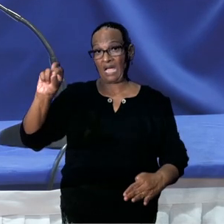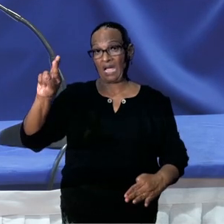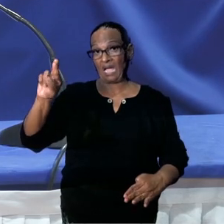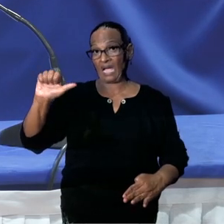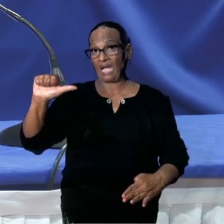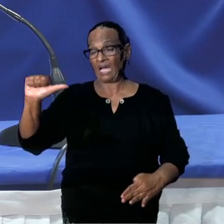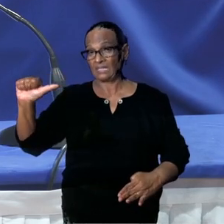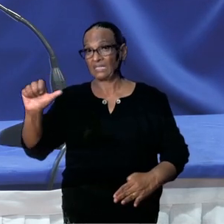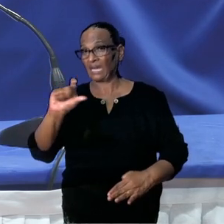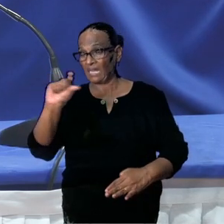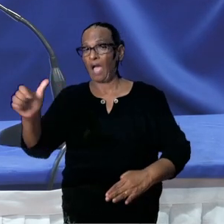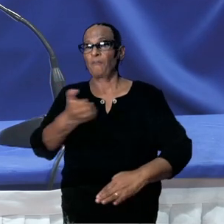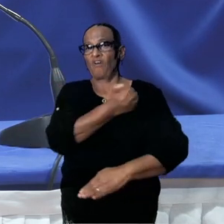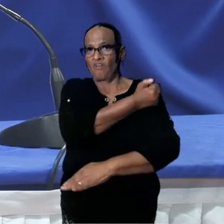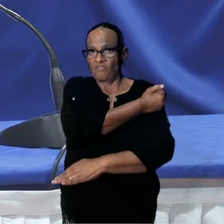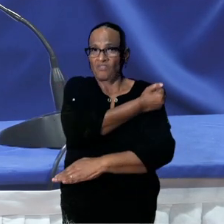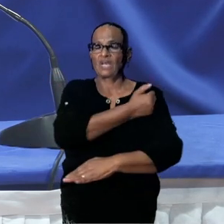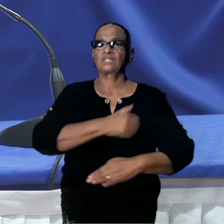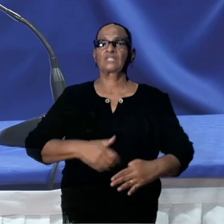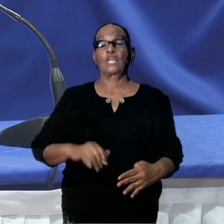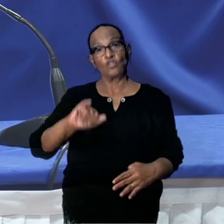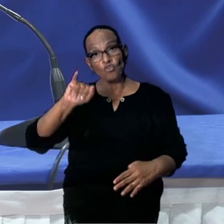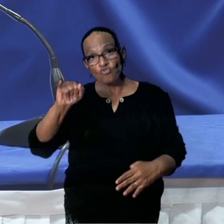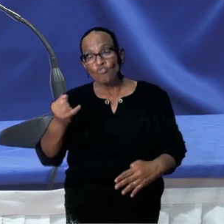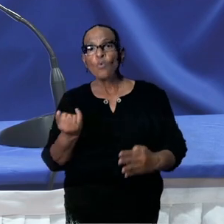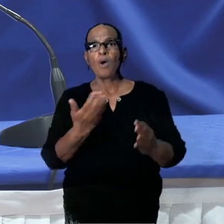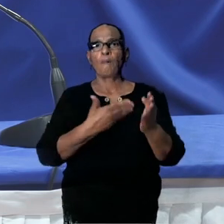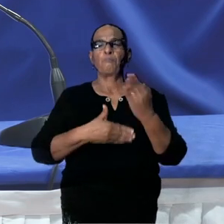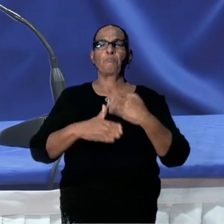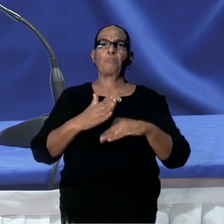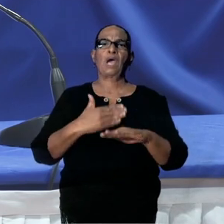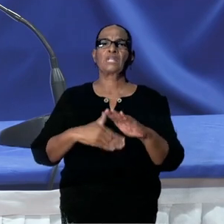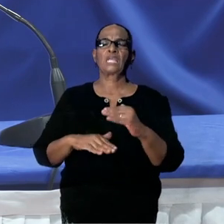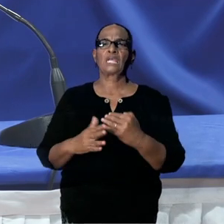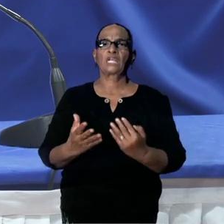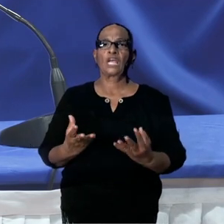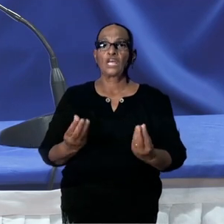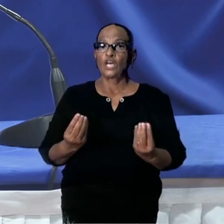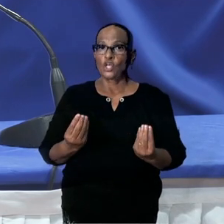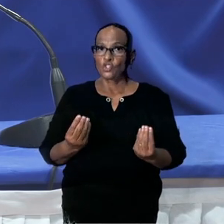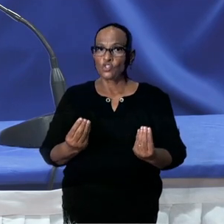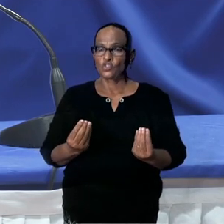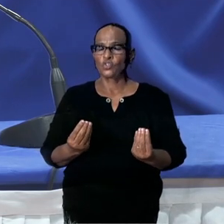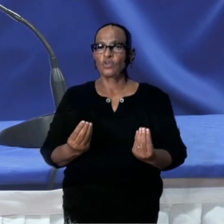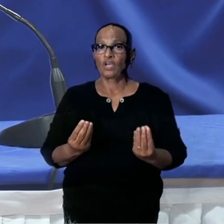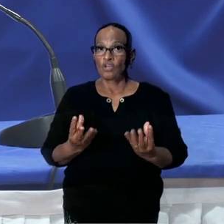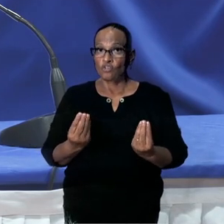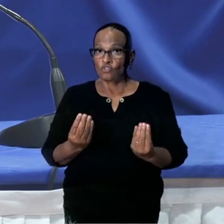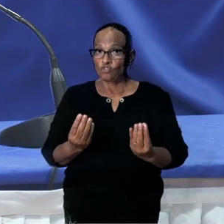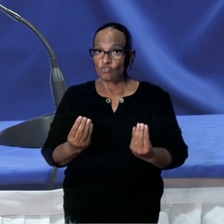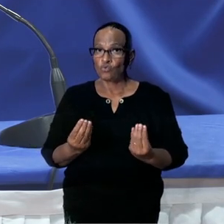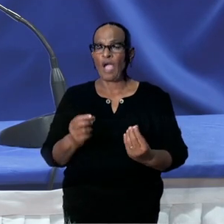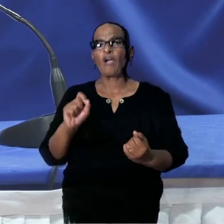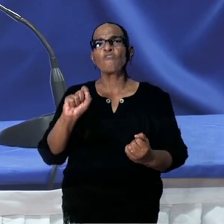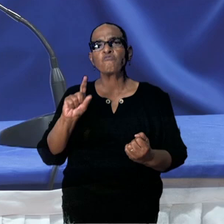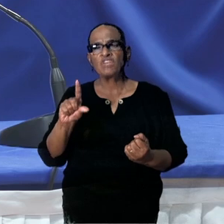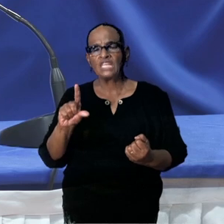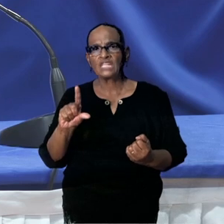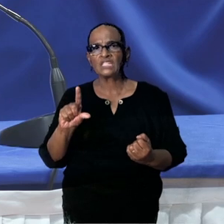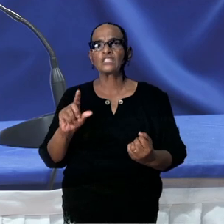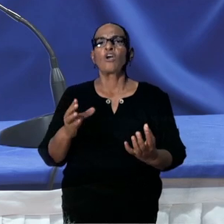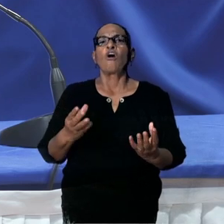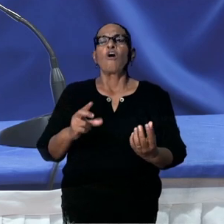inderdaad de conventionele methodes waarbij een verswakt virus of